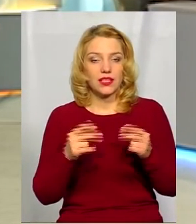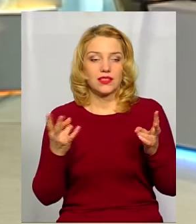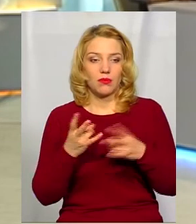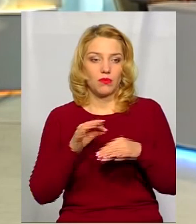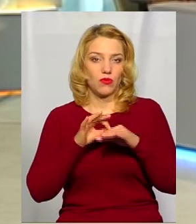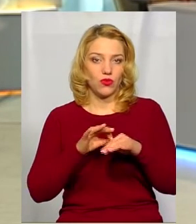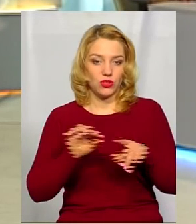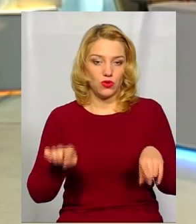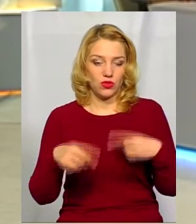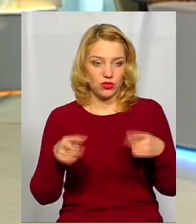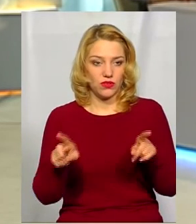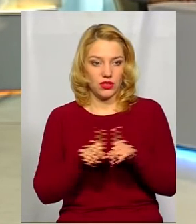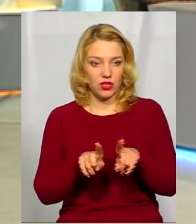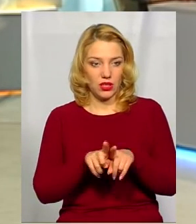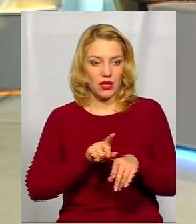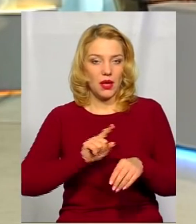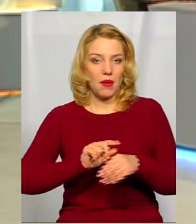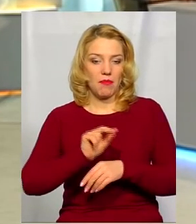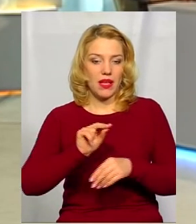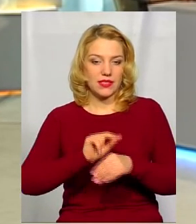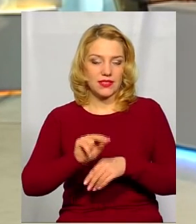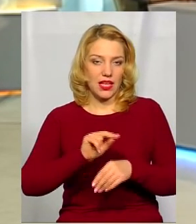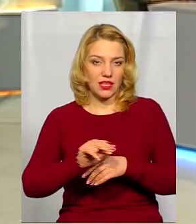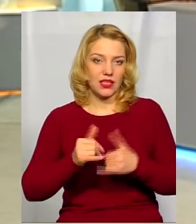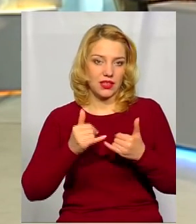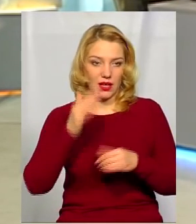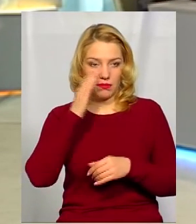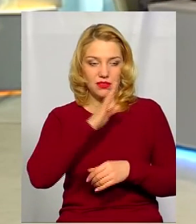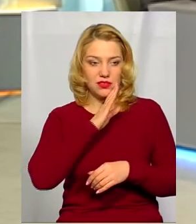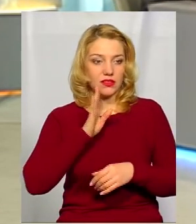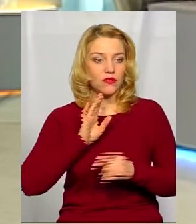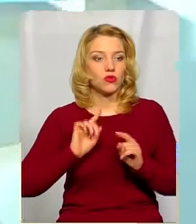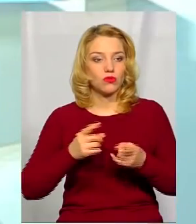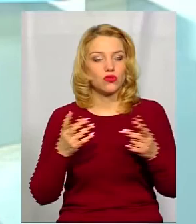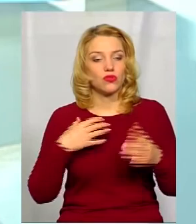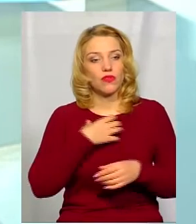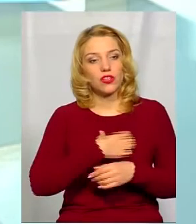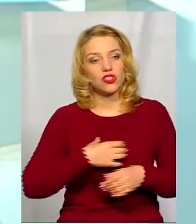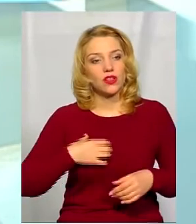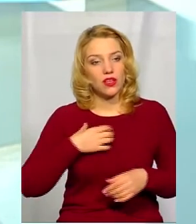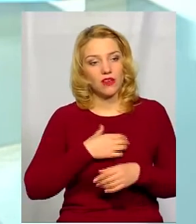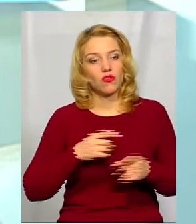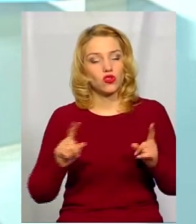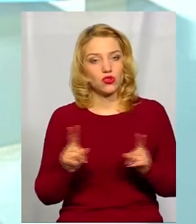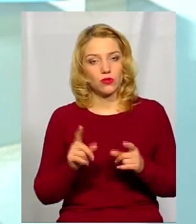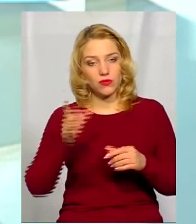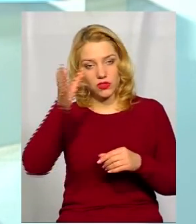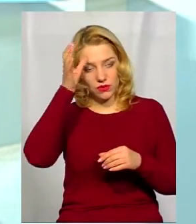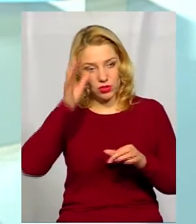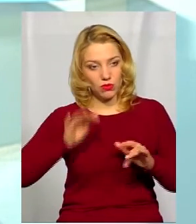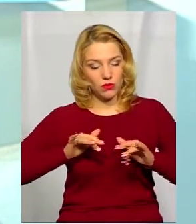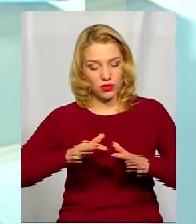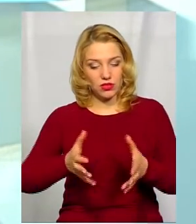і проводити, і організовувати також і майстерки, і для наших батьків. Тому що дуже важливо, щоб в освітньому